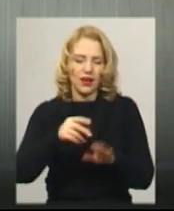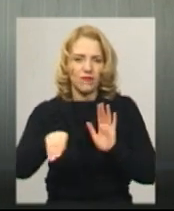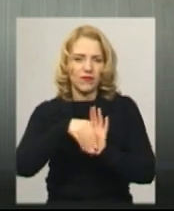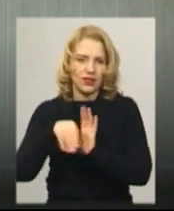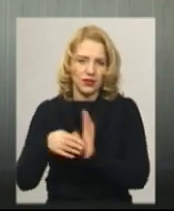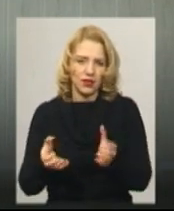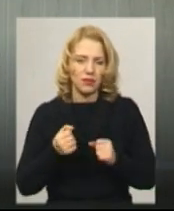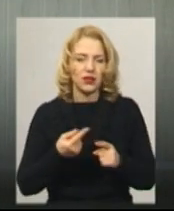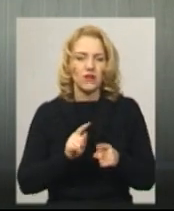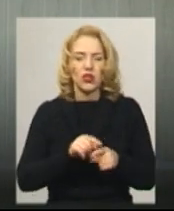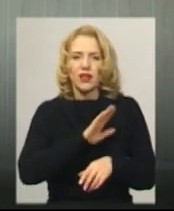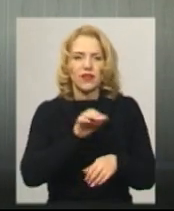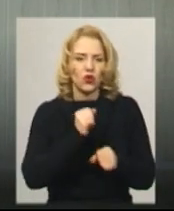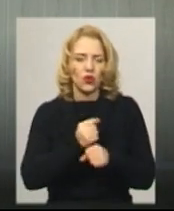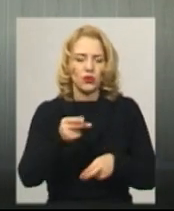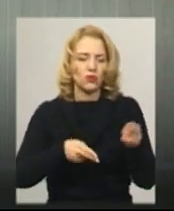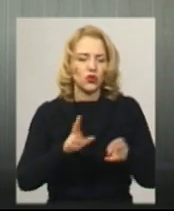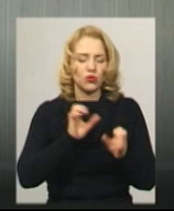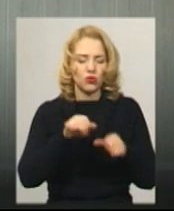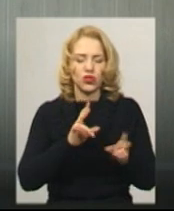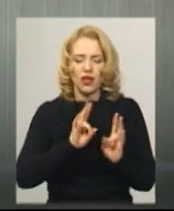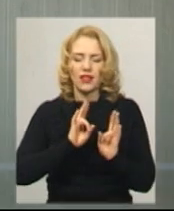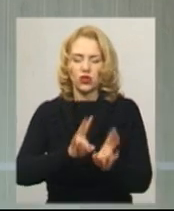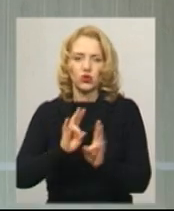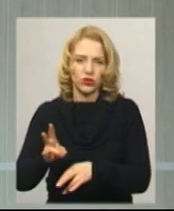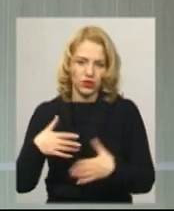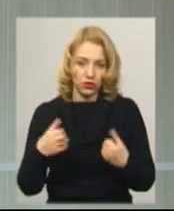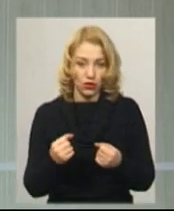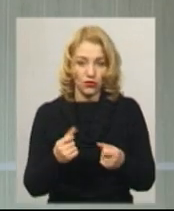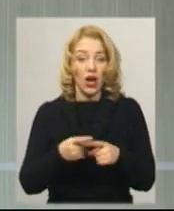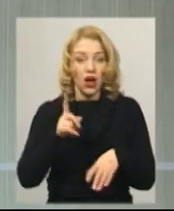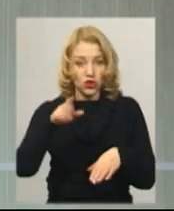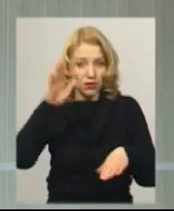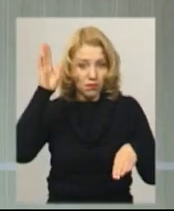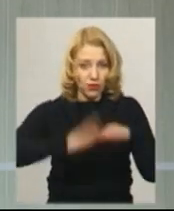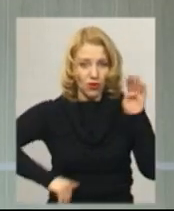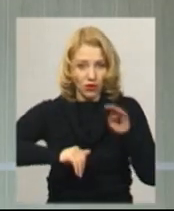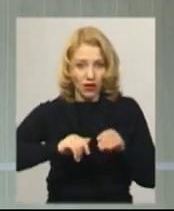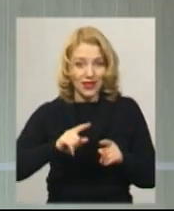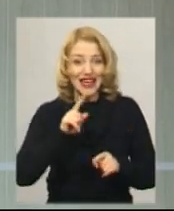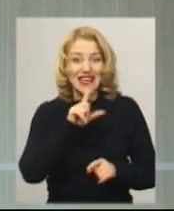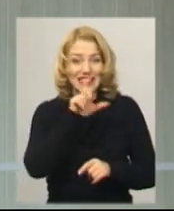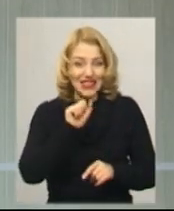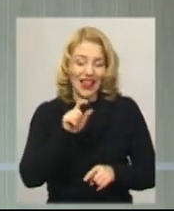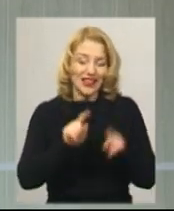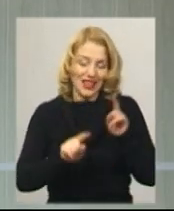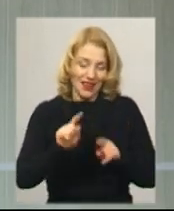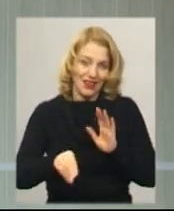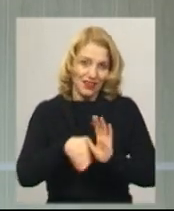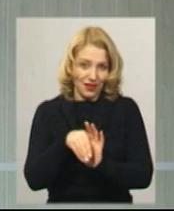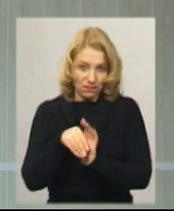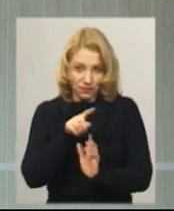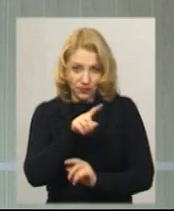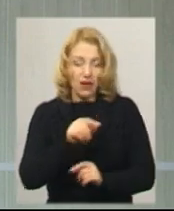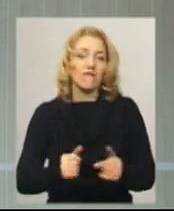пошкодити здоров'ю і не приймає пацієнтів, а то, що вона дала по руках за деякі неправомірні дії деяких